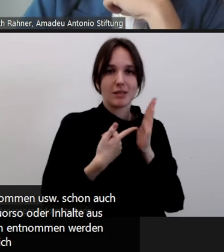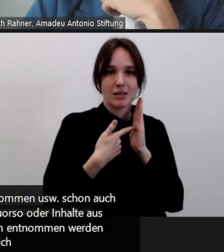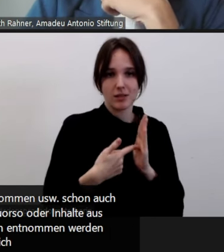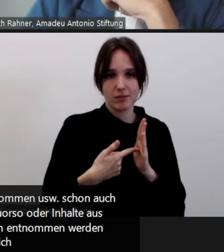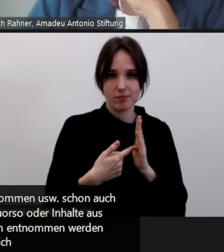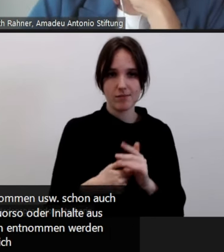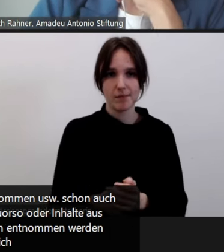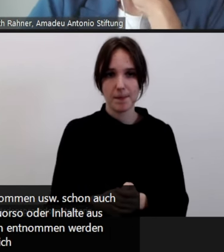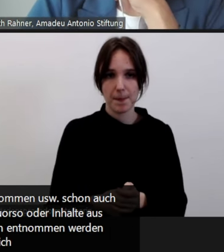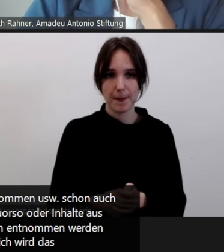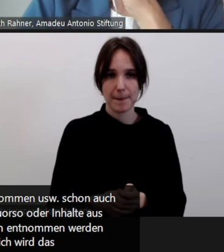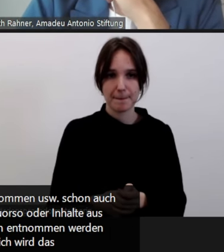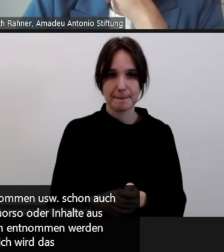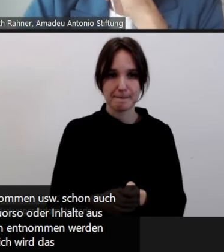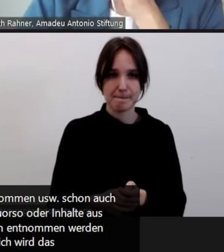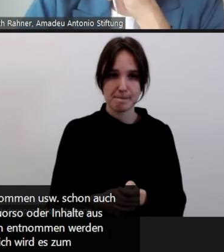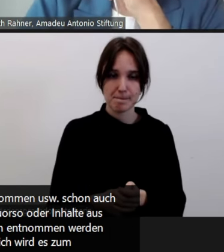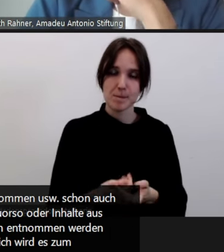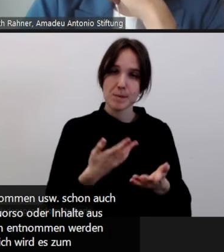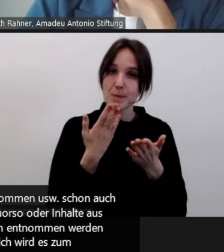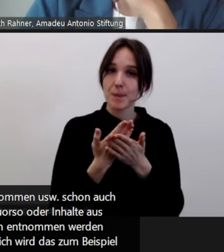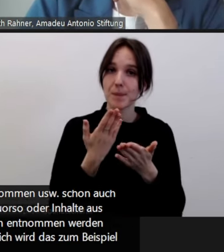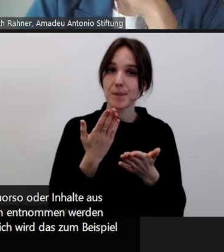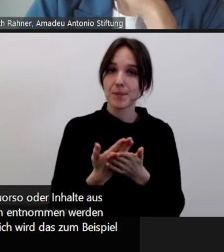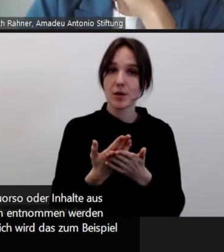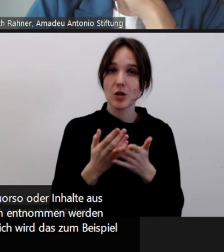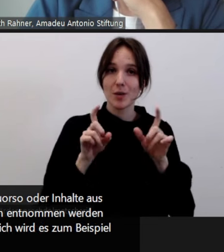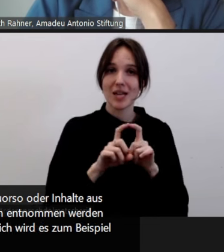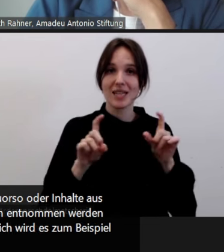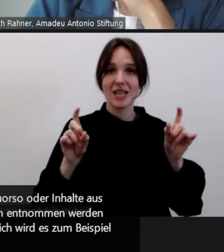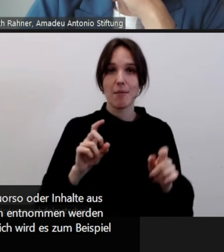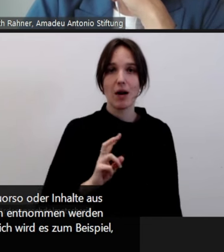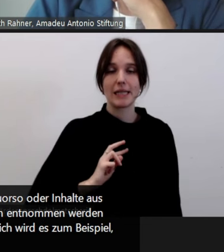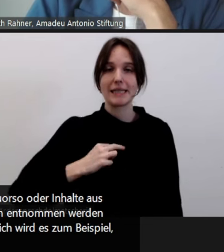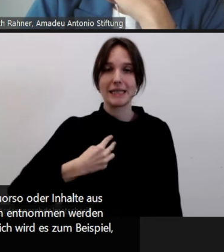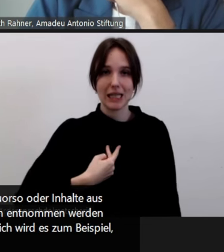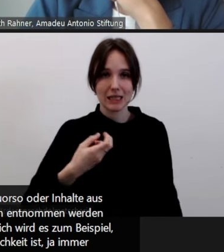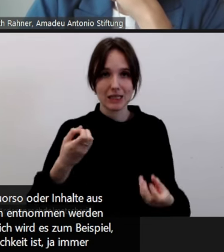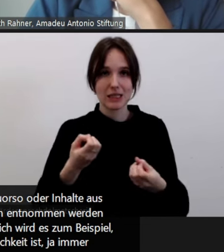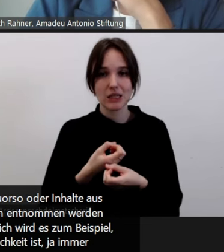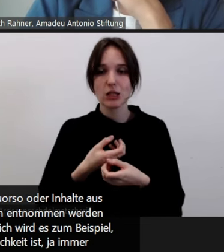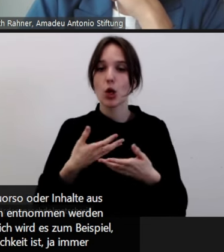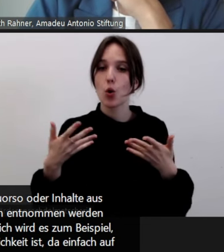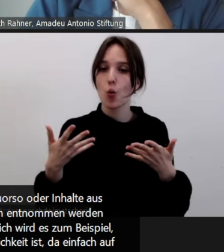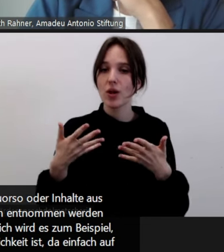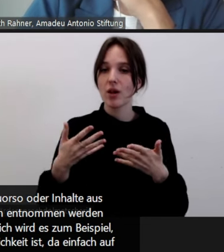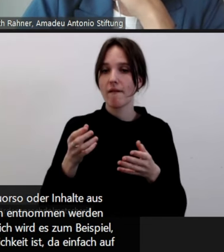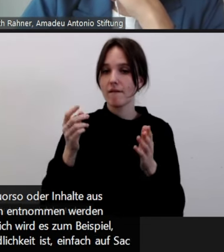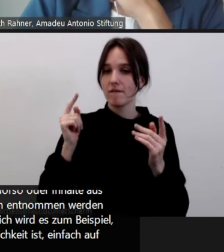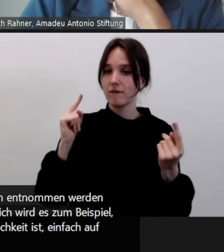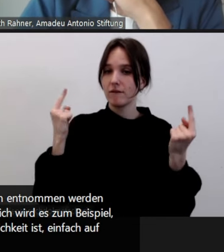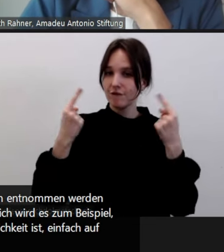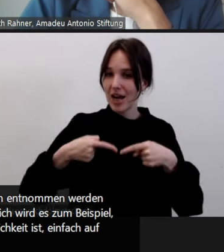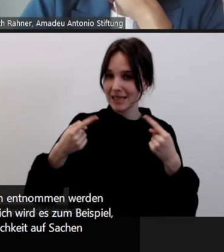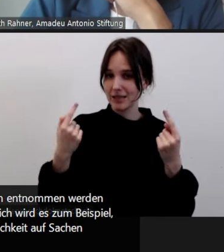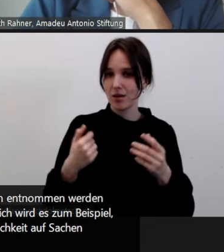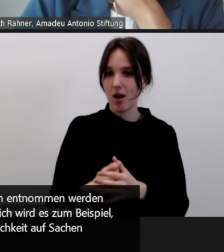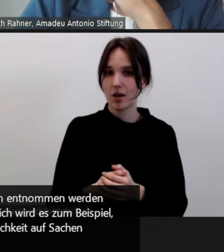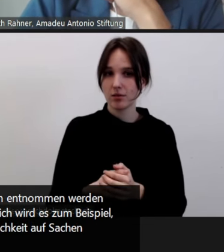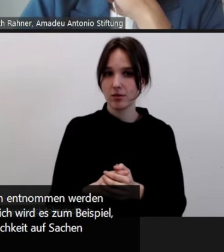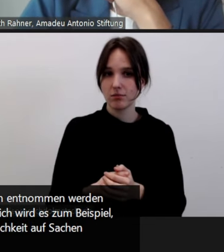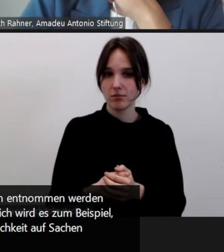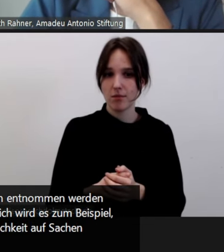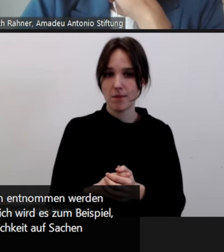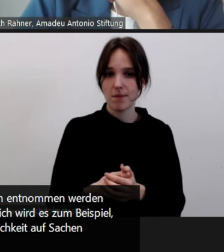wird es zum Beispiel beim Thema Trans- und Queerfeindlichkeit einfach auf Sachen verwiesen werden, die